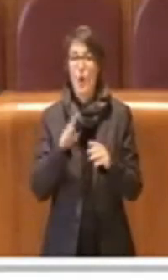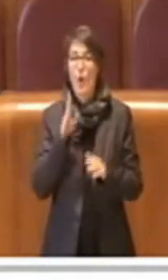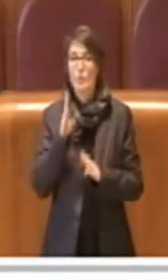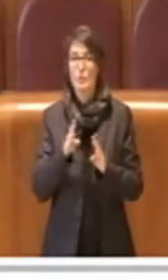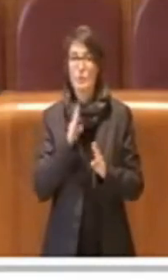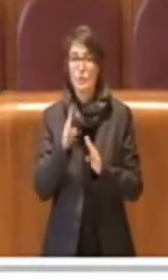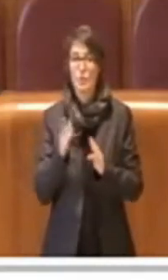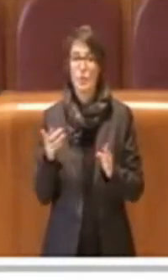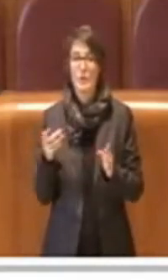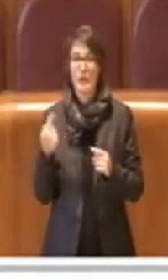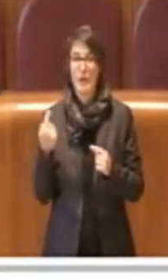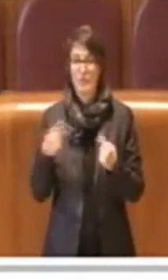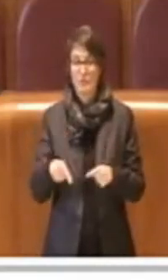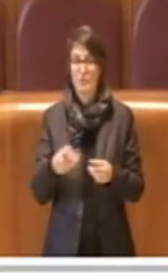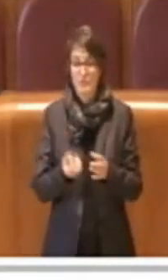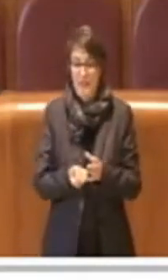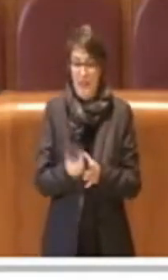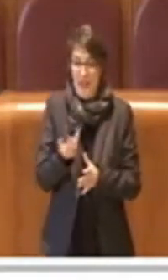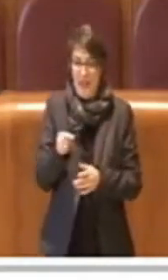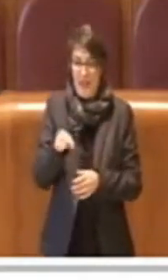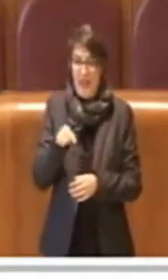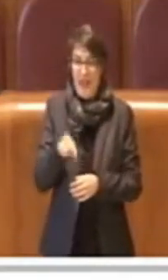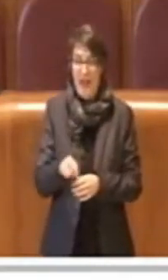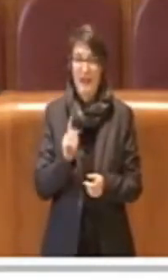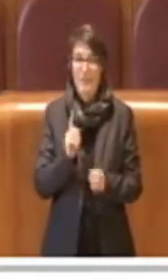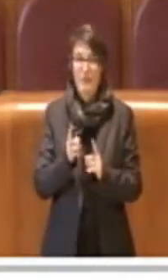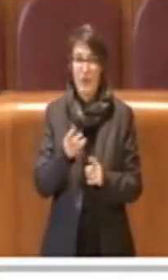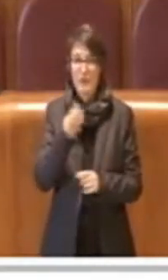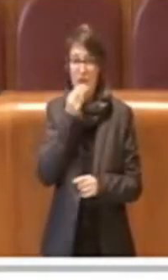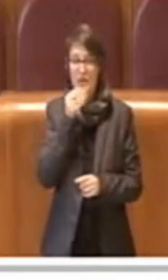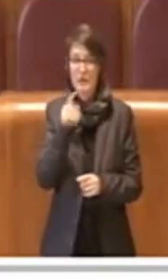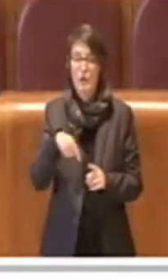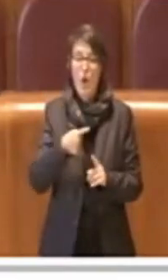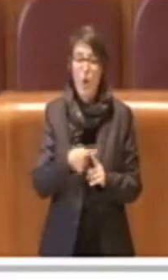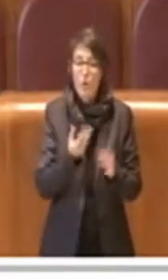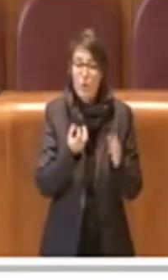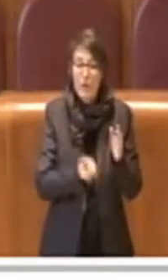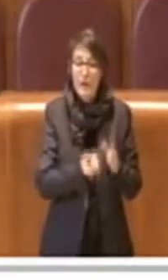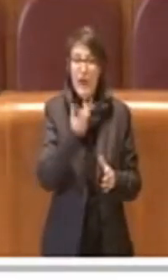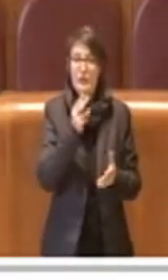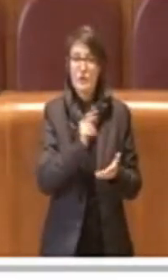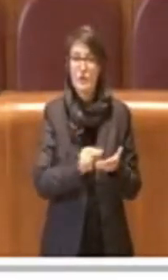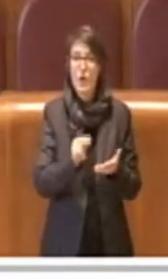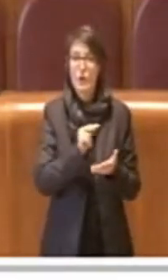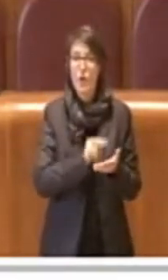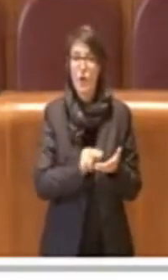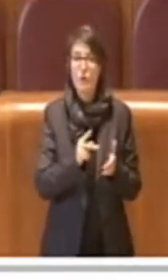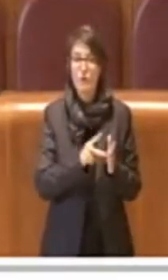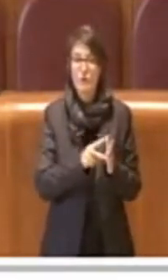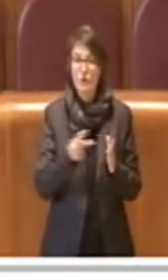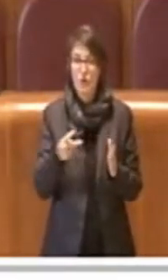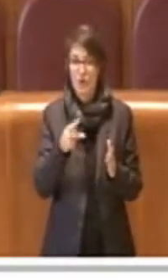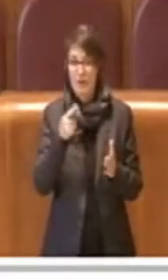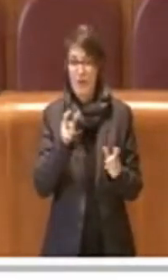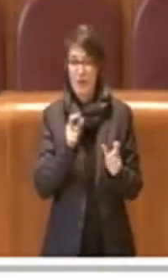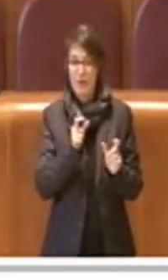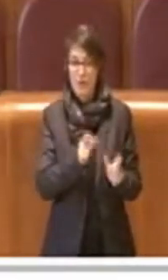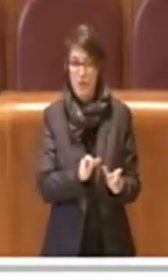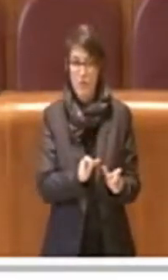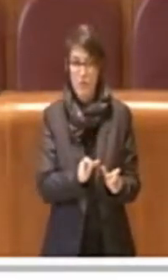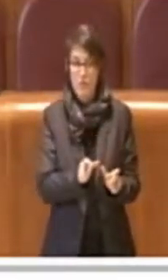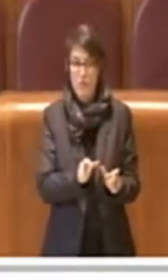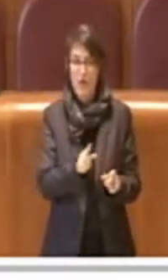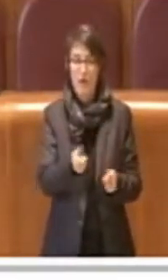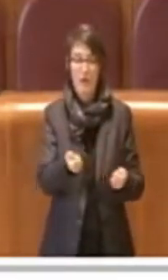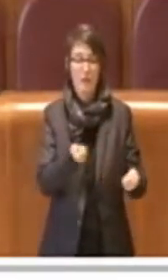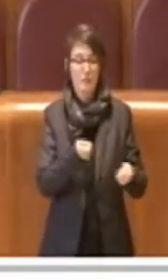cibo, ovviamente sulla creazione dell'ufficio tecnico ad hoc adibito proprio per veicolare tutti i dipartimenti